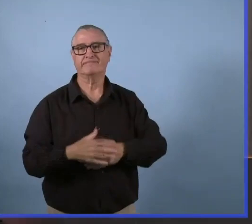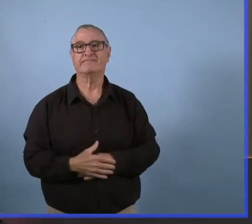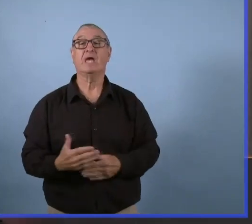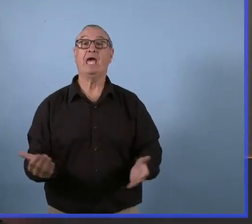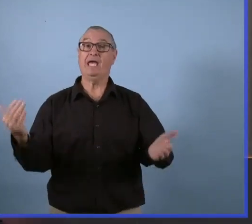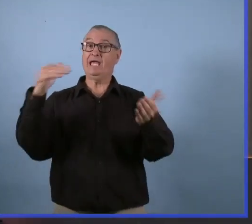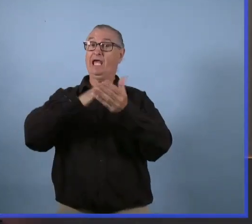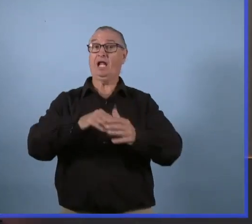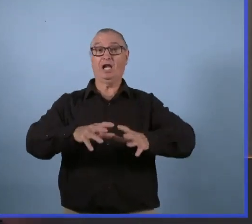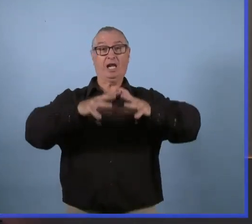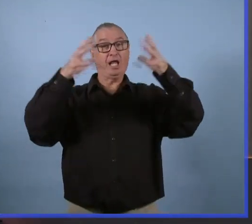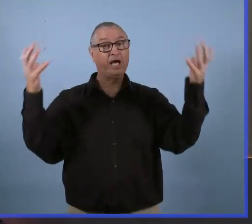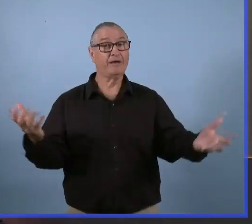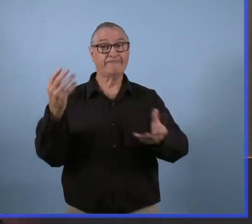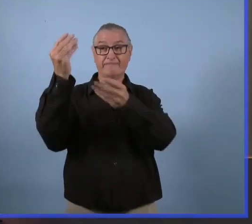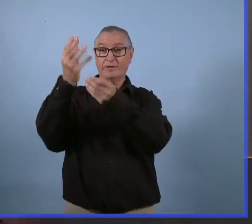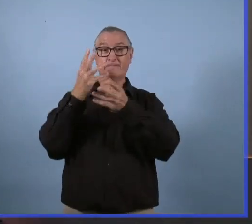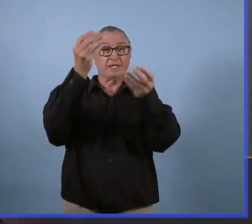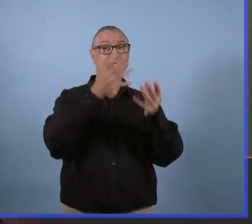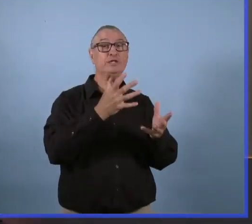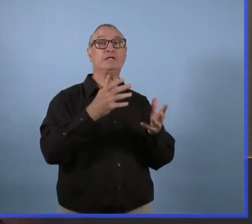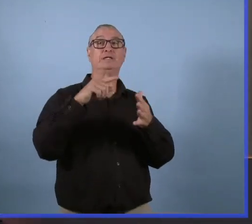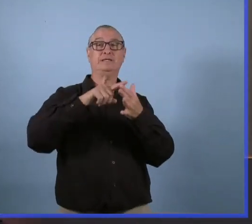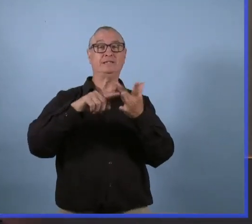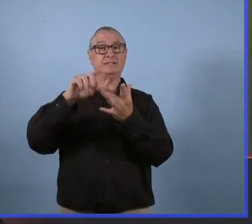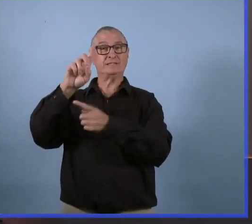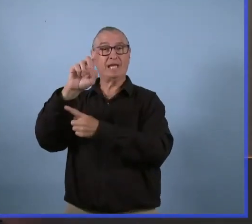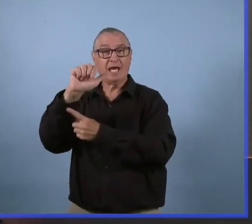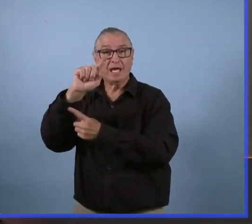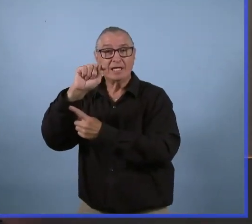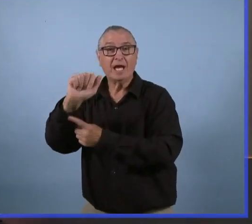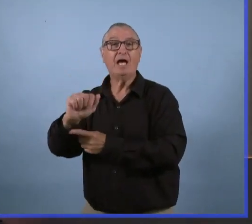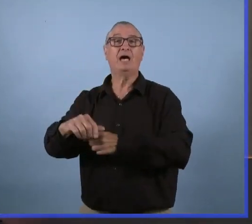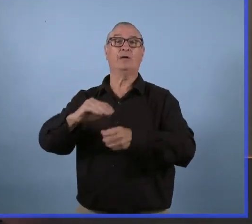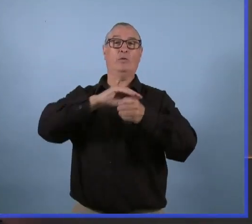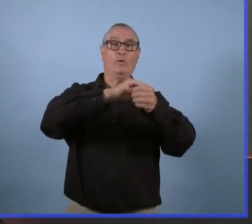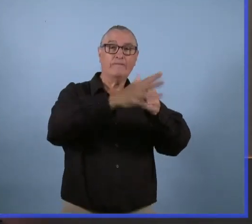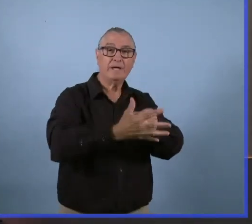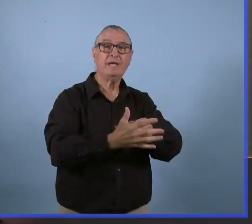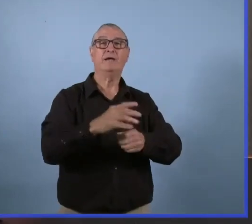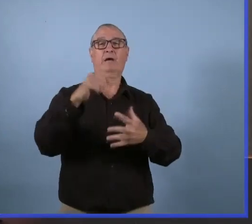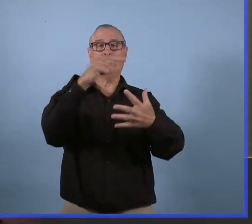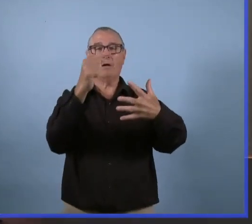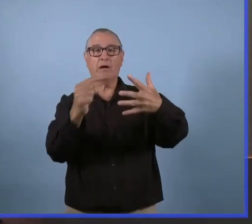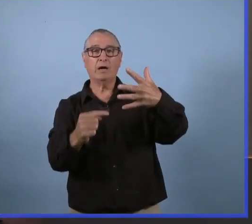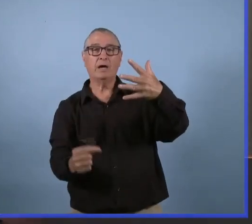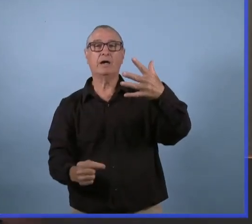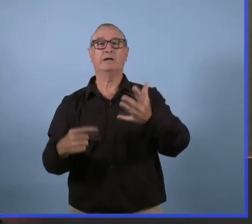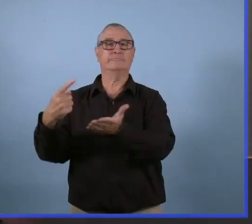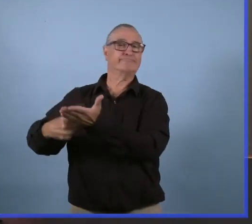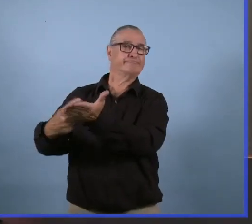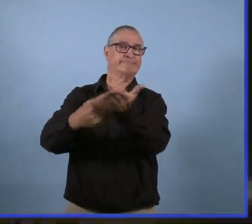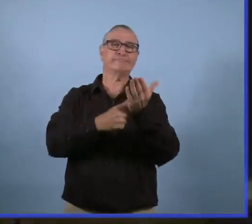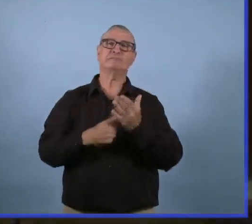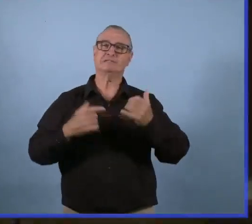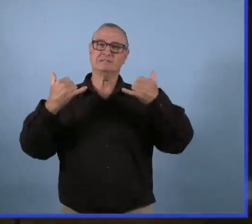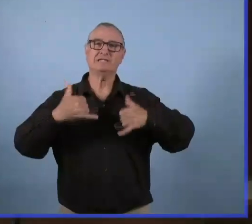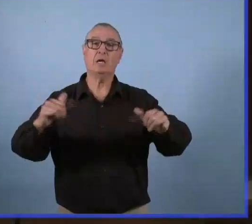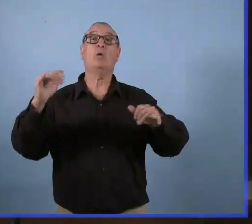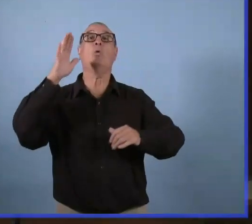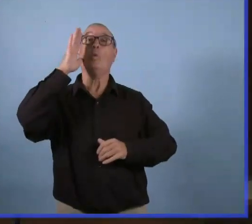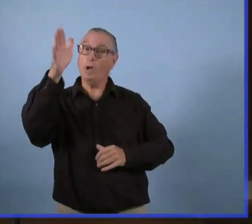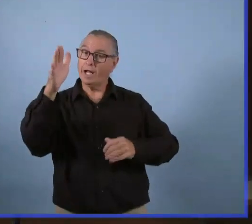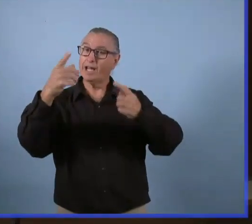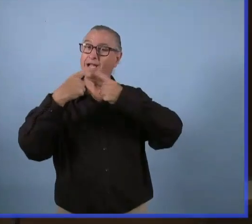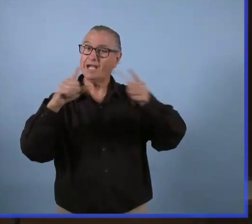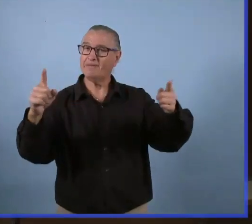beaucoup de renseignements à étudier, entre autres sur le variant Delta et ce qui se passe dans d'autres endroits, mais les renseignements